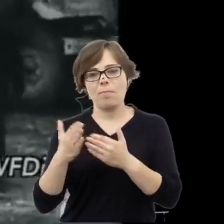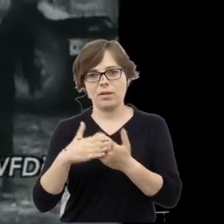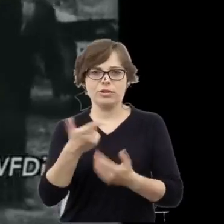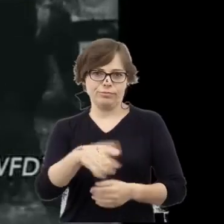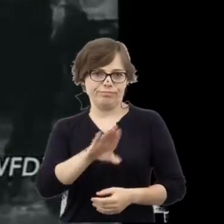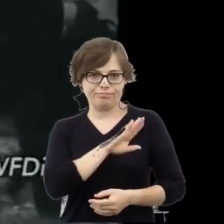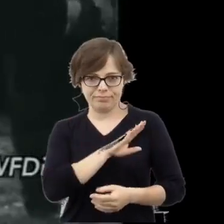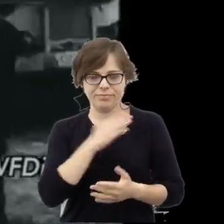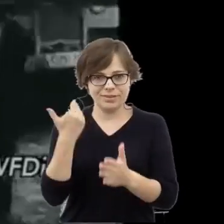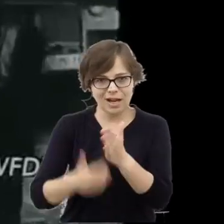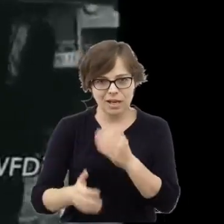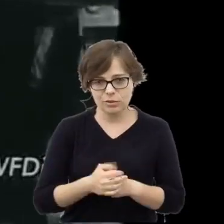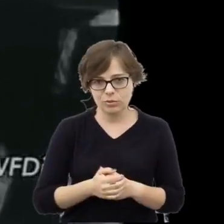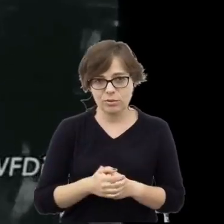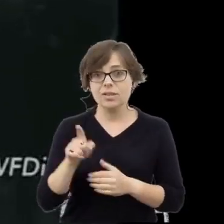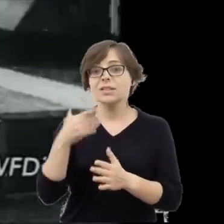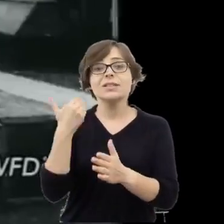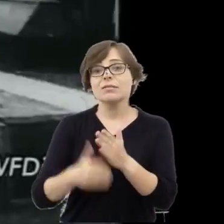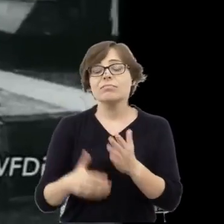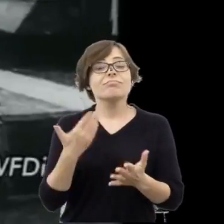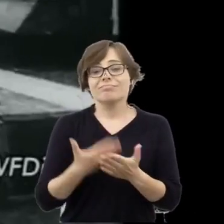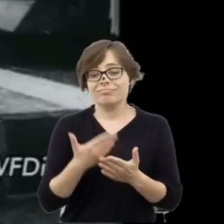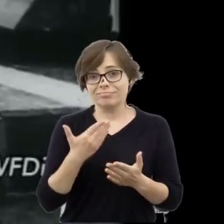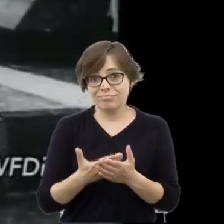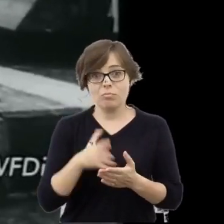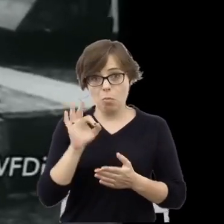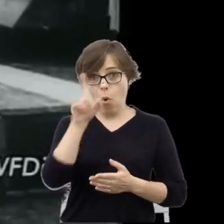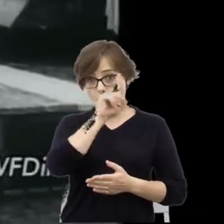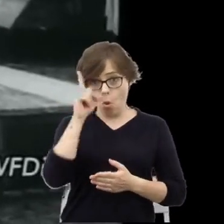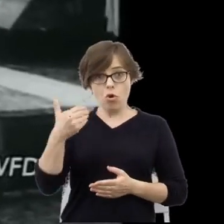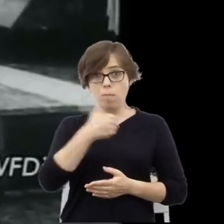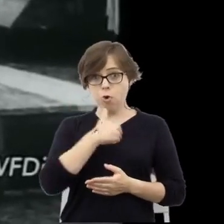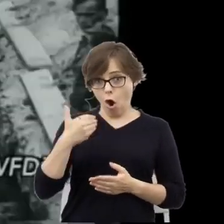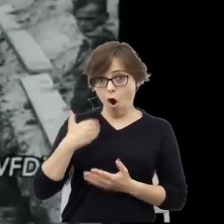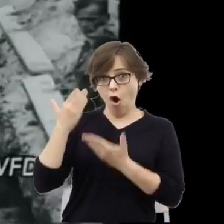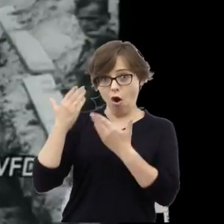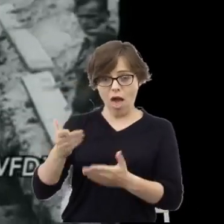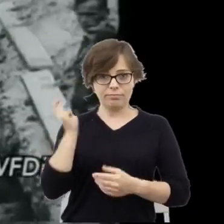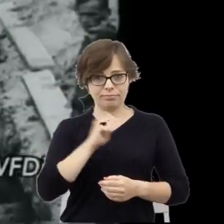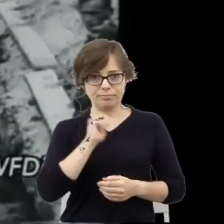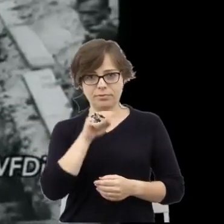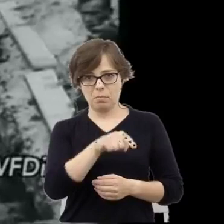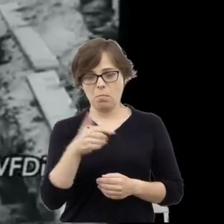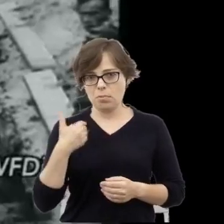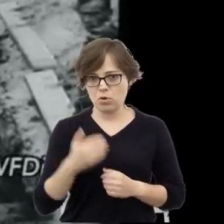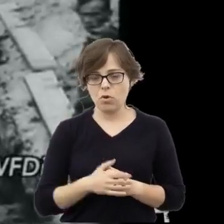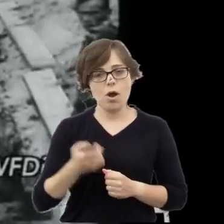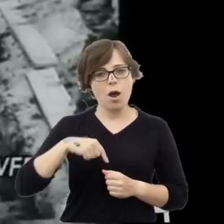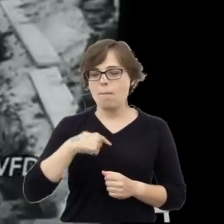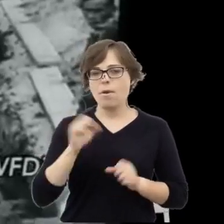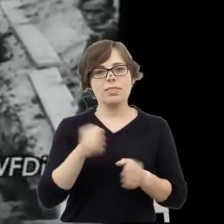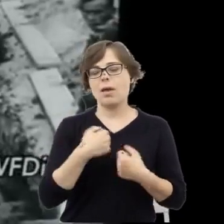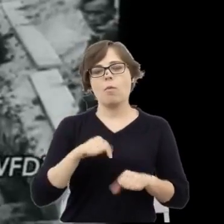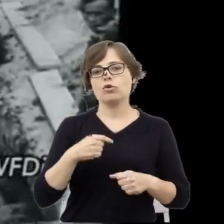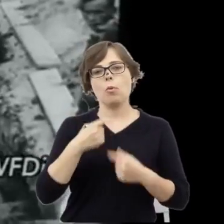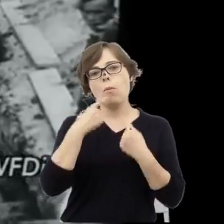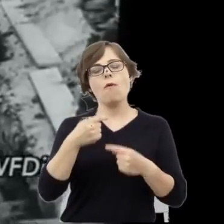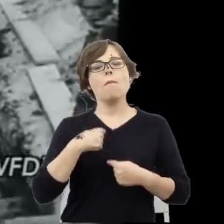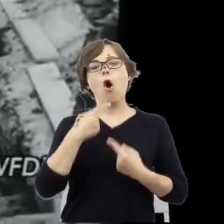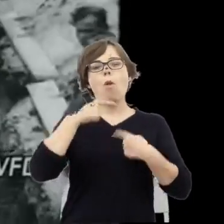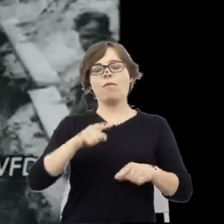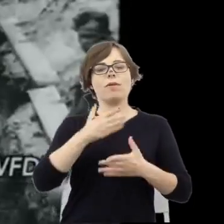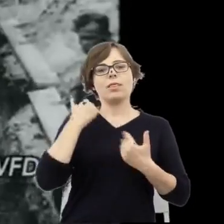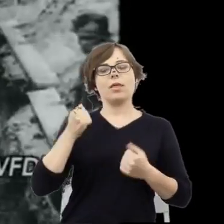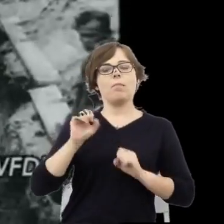Straciły ich z rąk ludzi, którzy mienią się Polakami. Nie możemy zrzucić z siebie odpowiedzialności za tę zbrodnię,